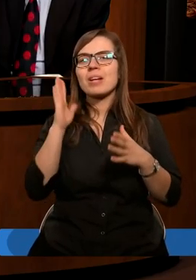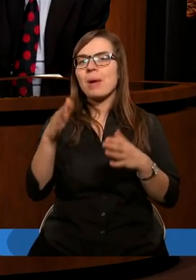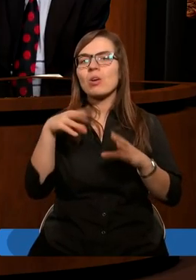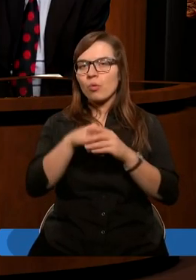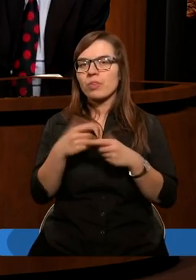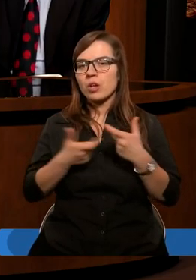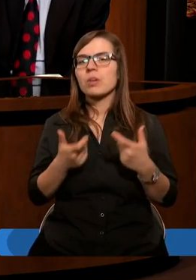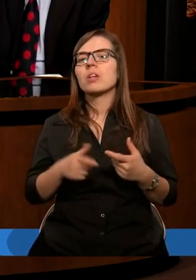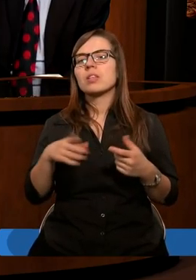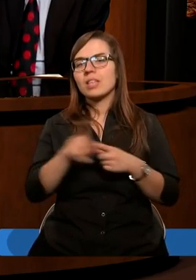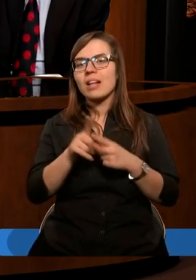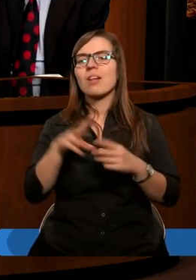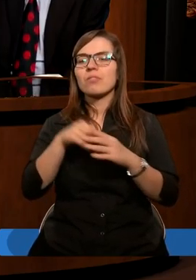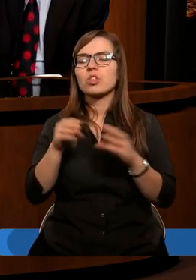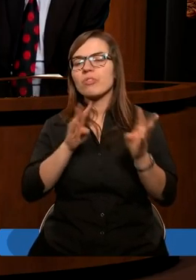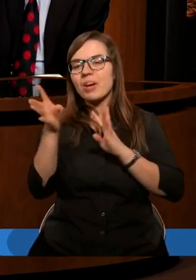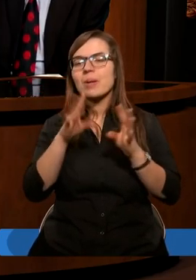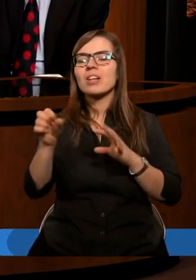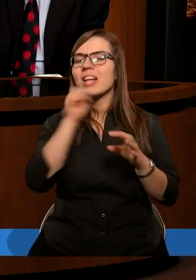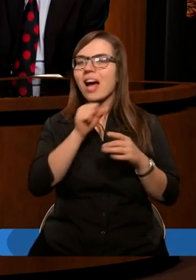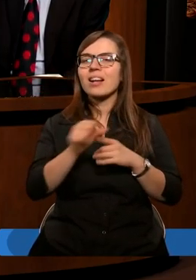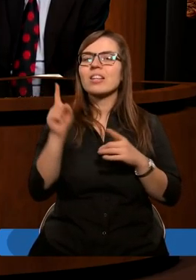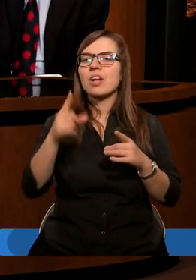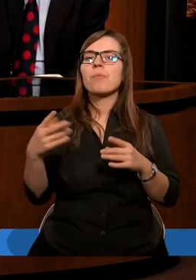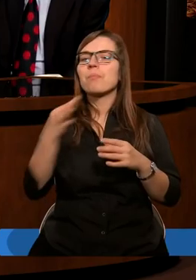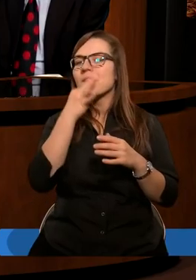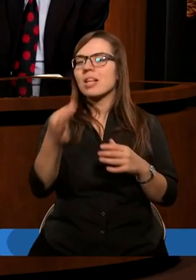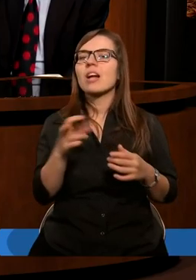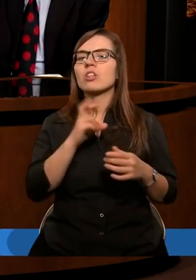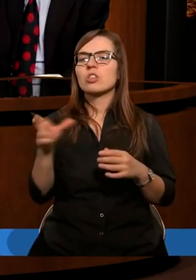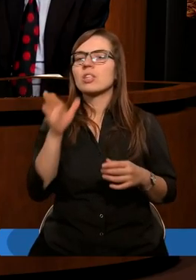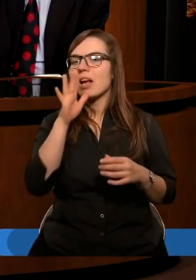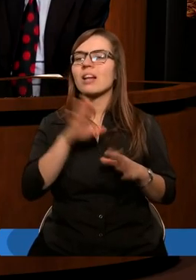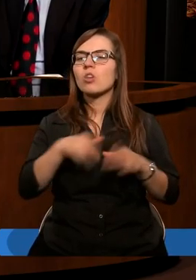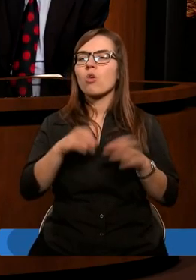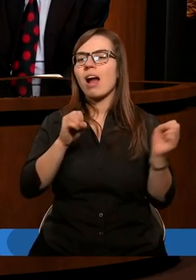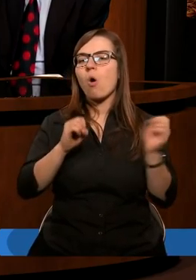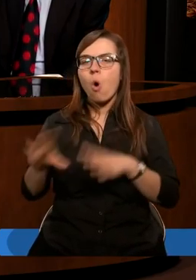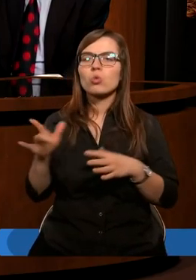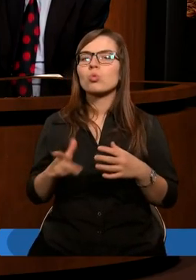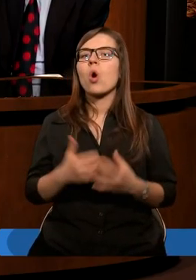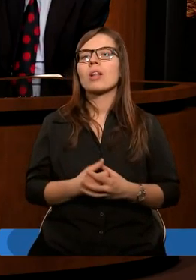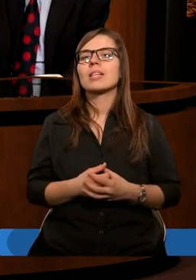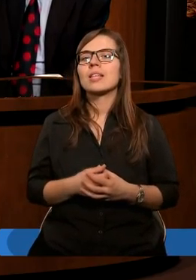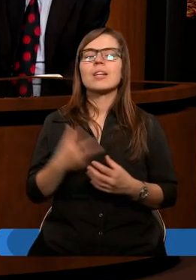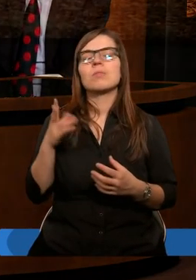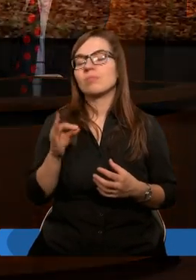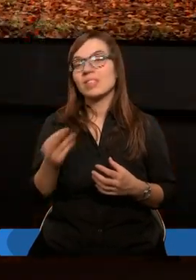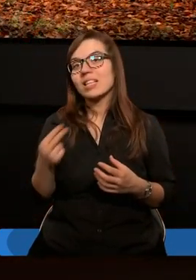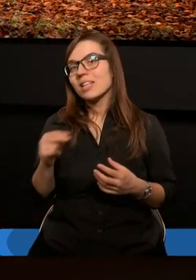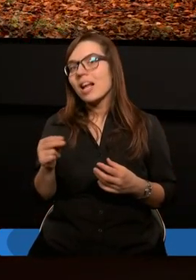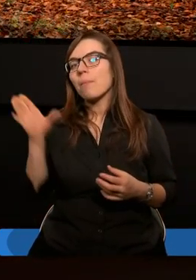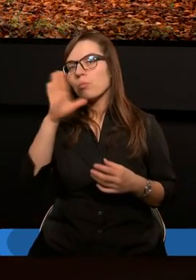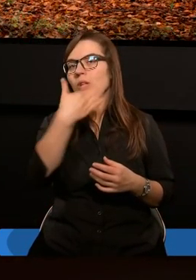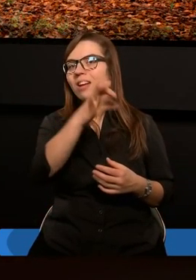trwali w niewierze, ponownie wszczepieni. To jest trzecia odpowiedź na pytanie, czy Izrael został odrzucony. Prawda? No nie.